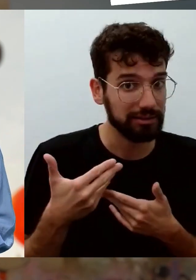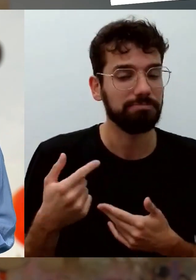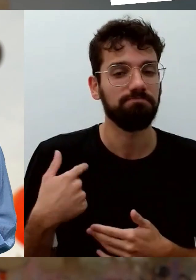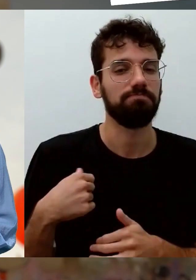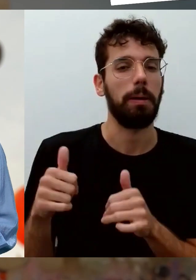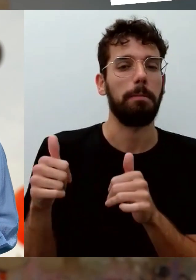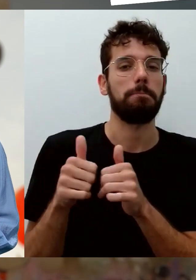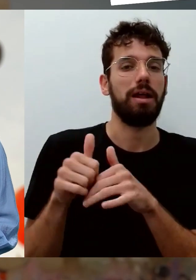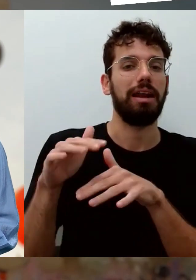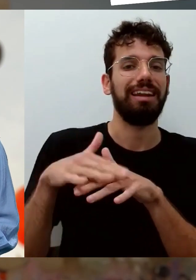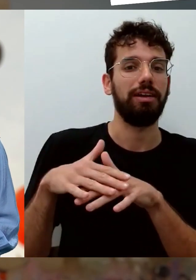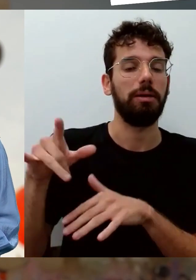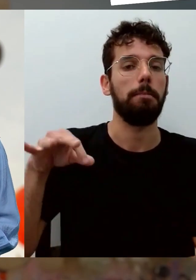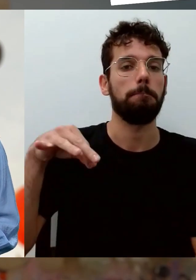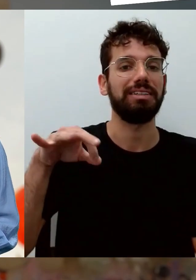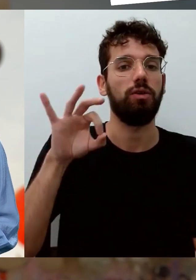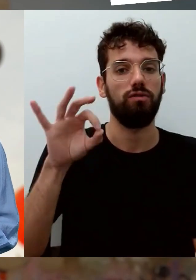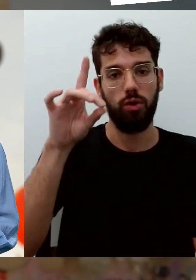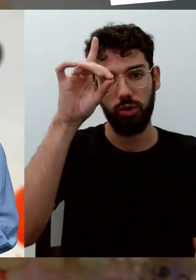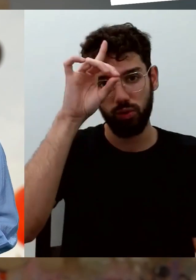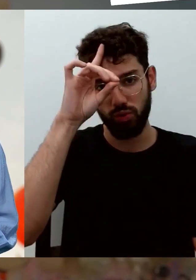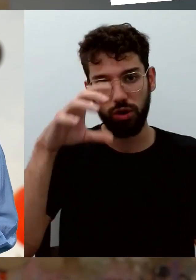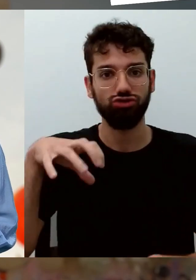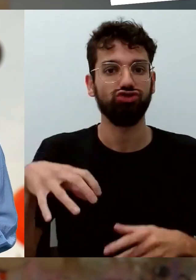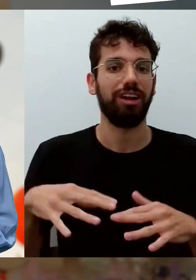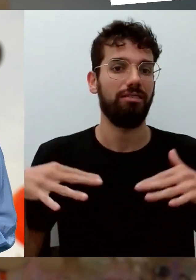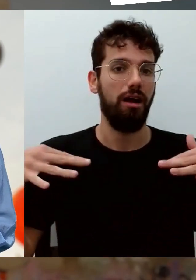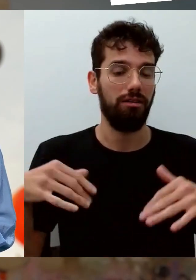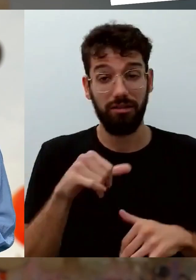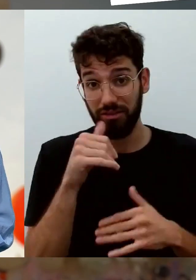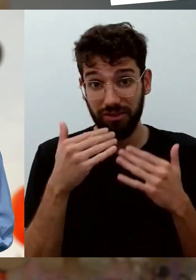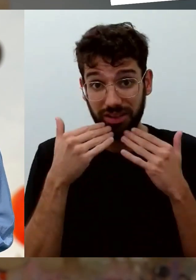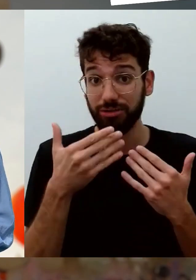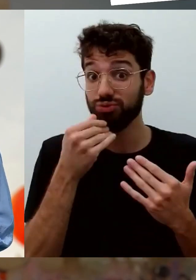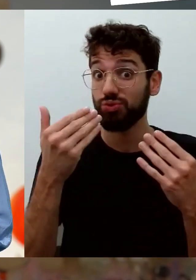den Präsidenten des deutschen Städtetags. Bis dahin, liebe Grüße und viel Spaß. Bis gleich.